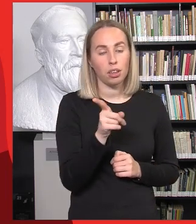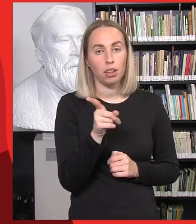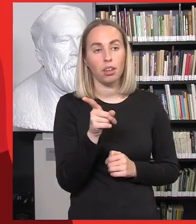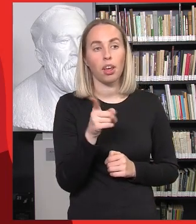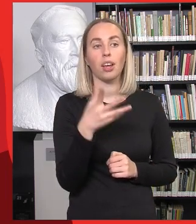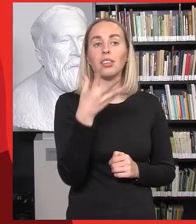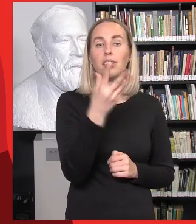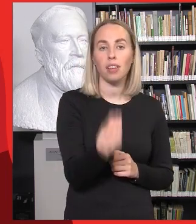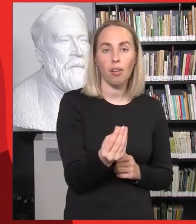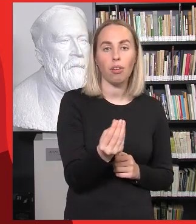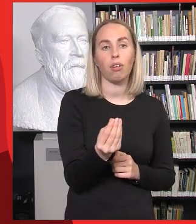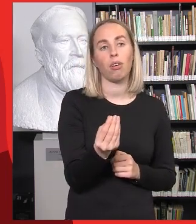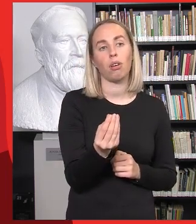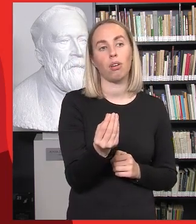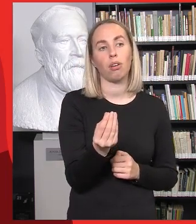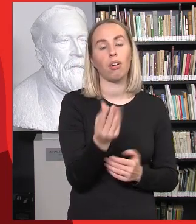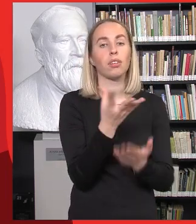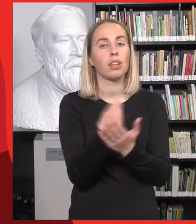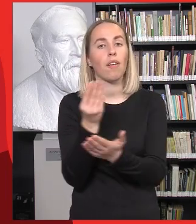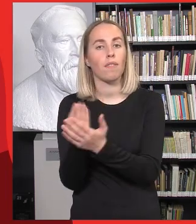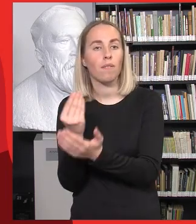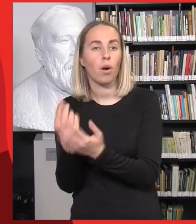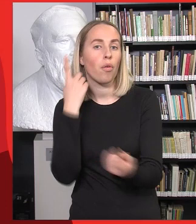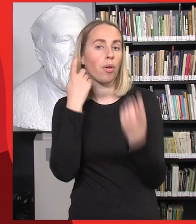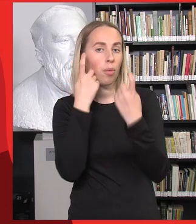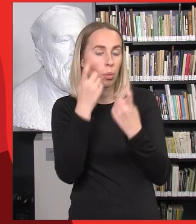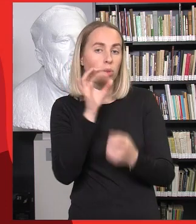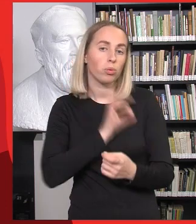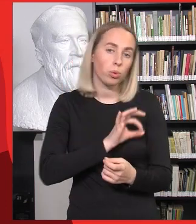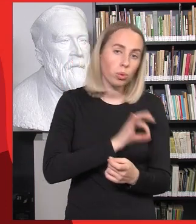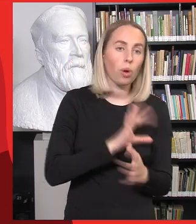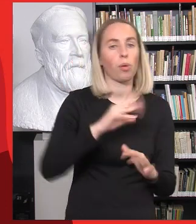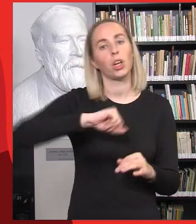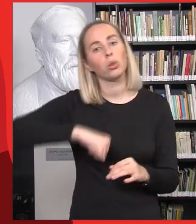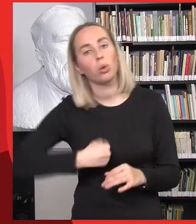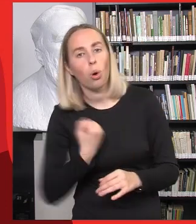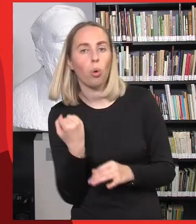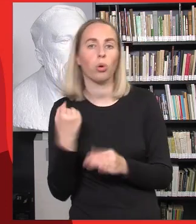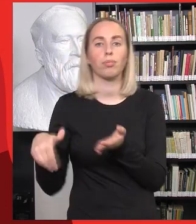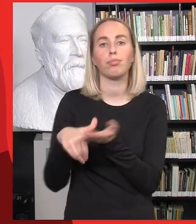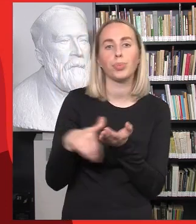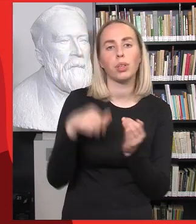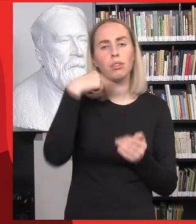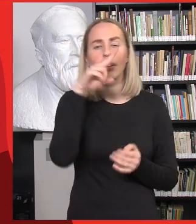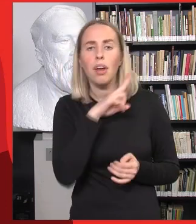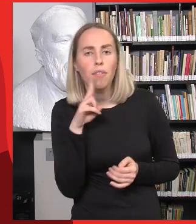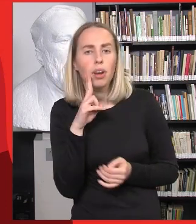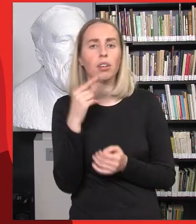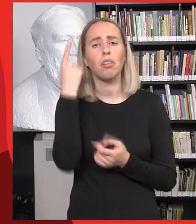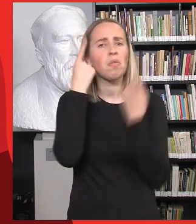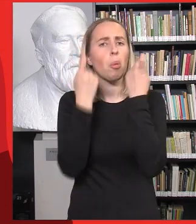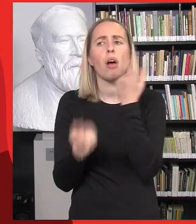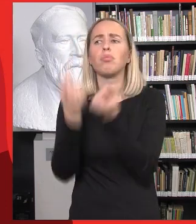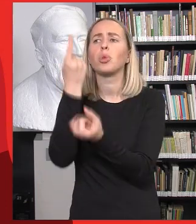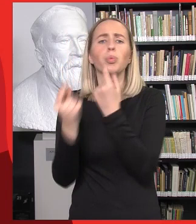savo kažkokiais šaltiniais? Ar draugais, ar mokytojais, ar tėvais? Iš kur ta informacija